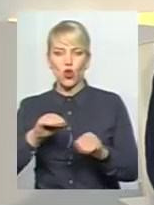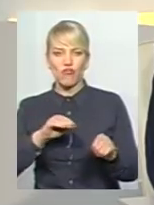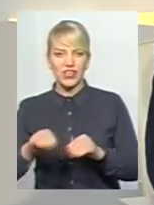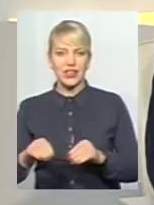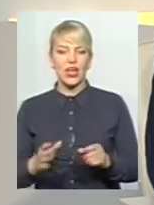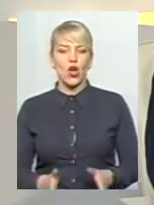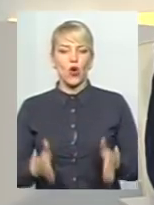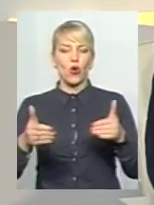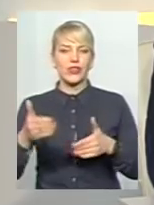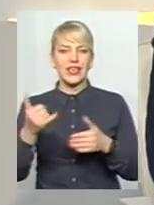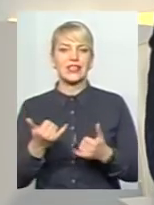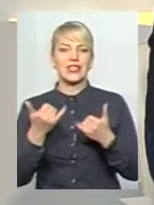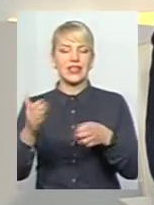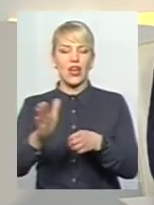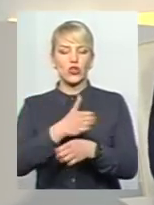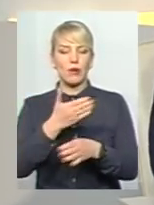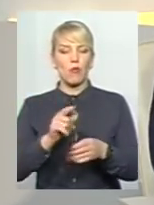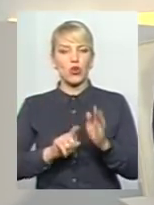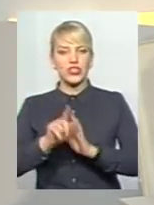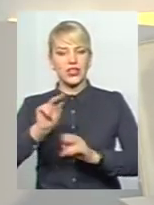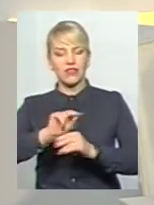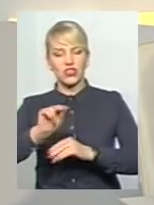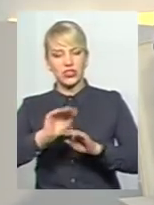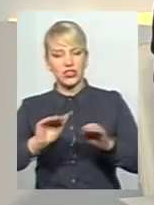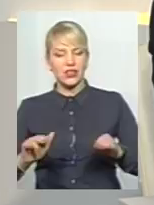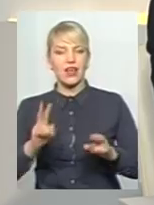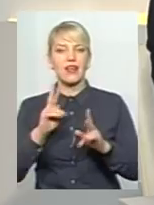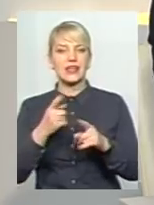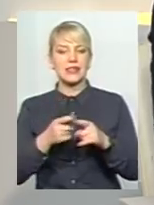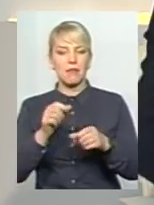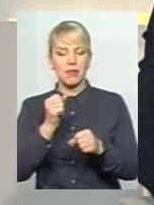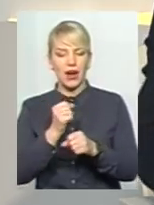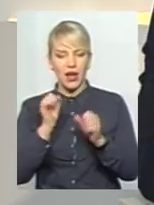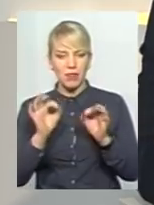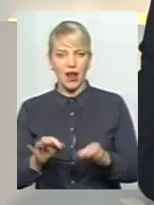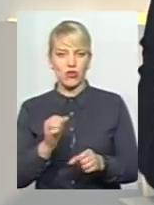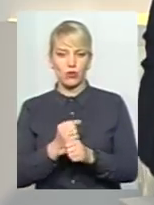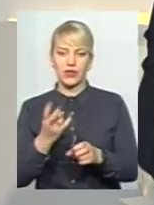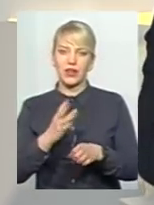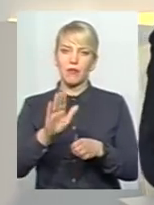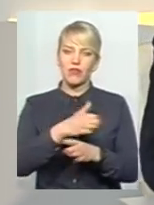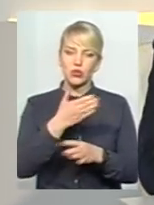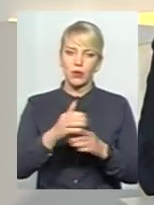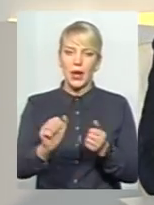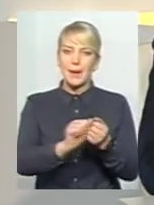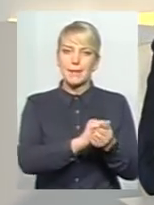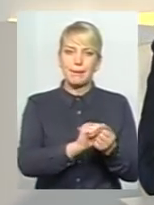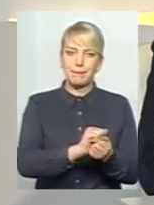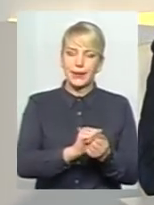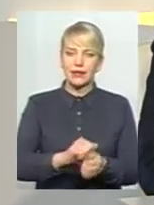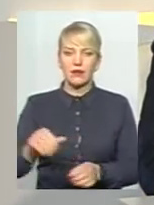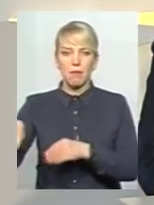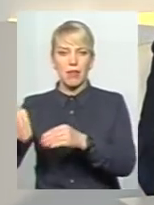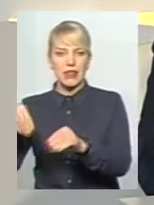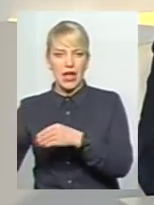дітей, як це робити правильно. Що треба відсортовувати папір, треба відсортовувати пластик, треба відсортовувати органіку. І я, скажу, навіть